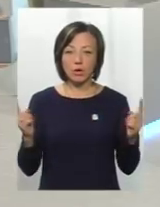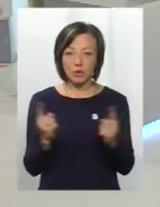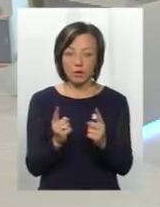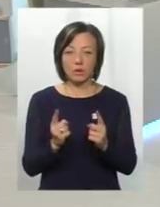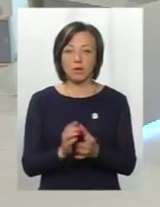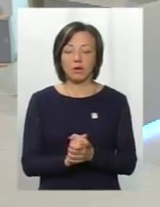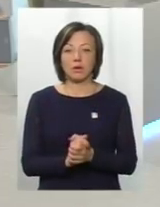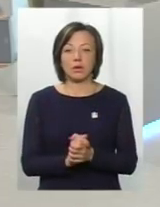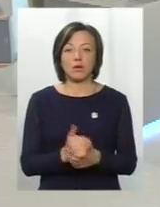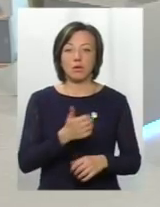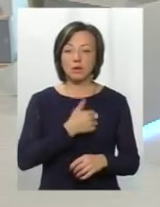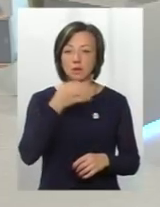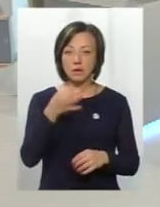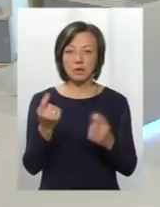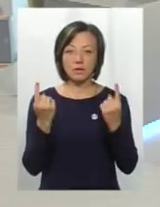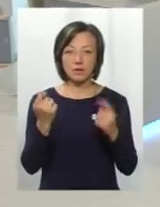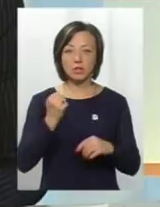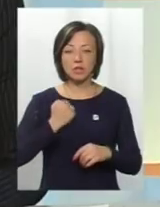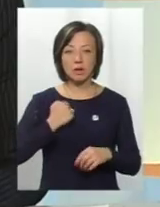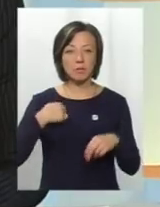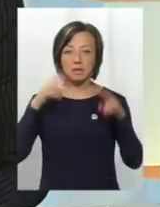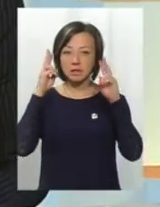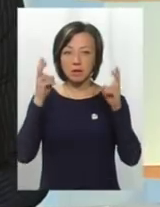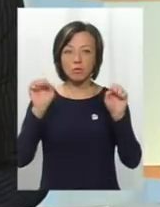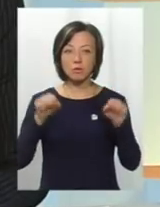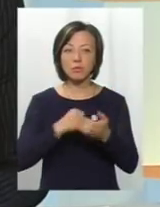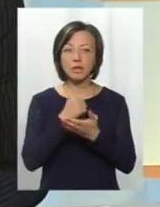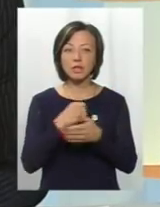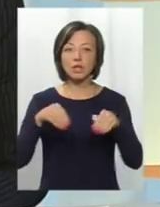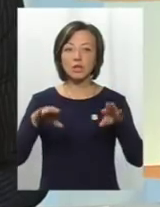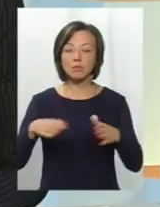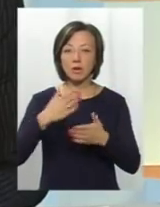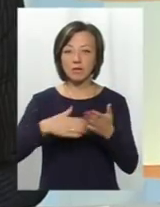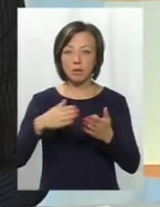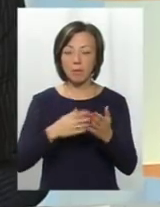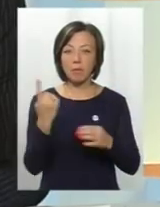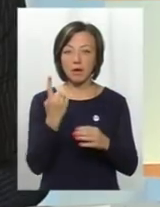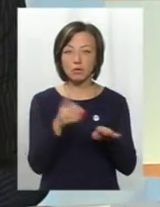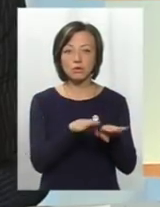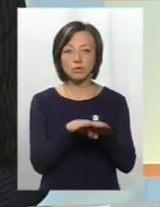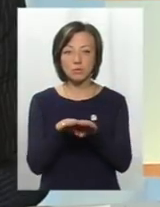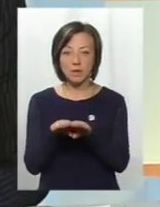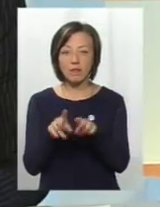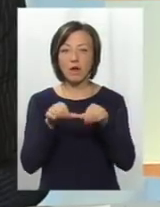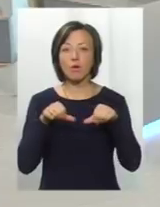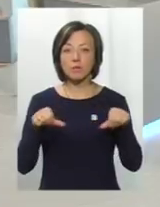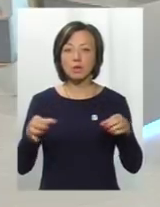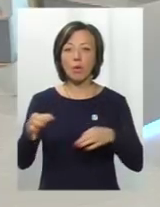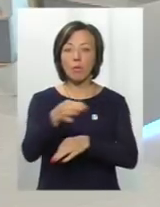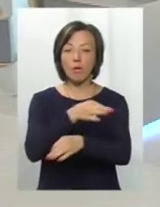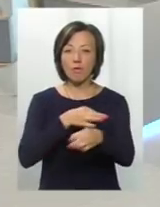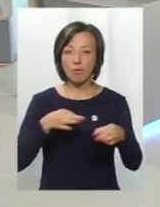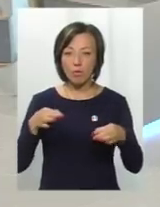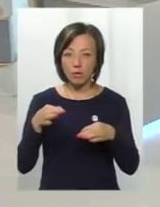Івановича, лакомічна. на превеликий жаль, ми не знали, що може бути прийнято рішення про ліквідацію першого ступеня. На комісіях обговорювали,